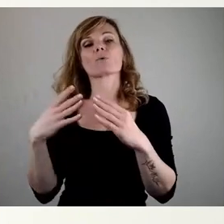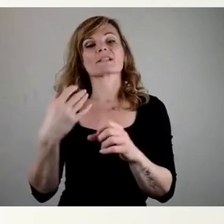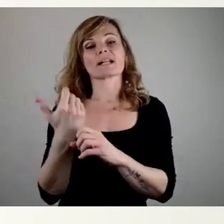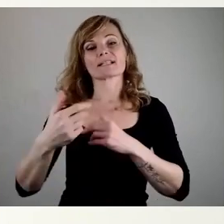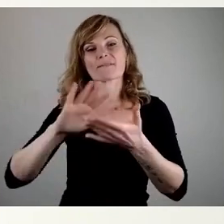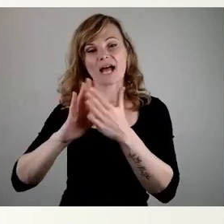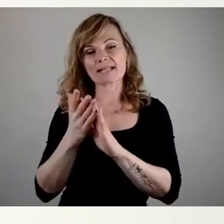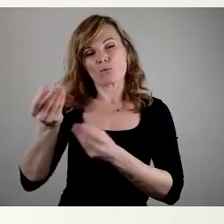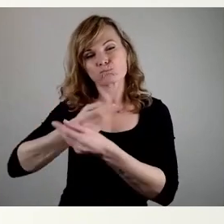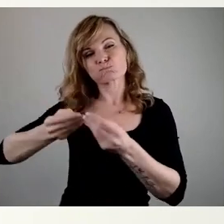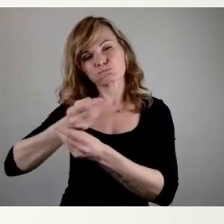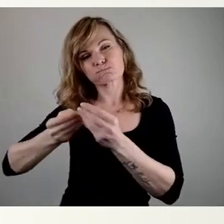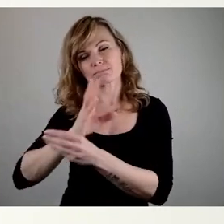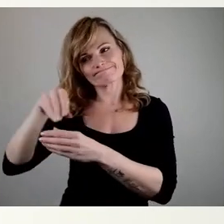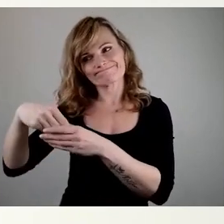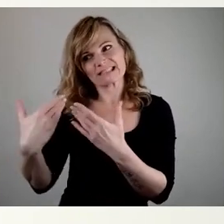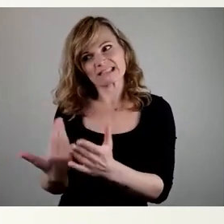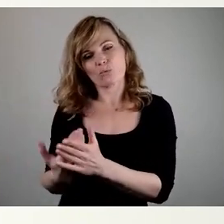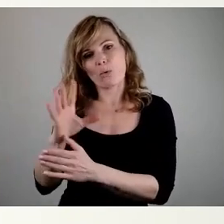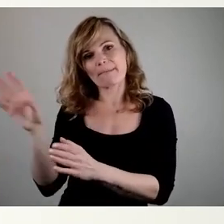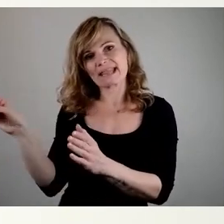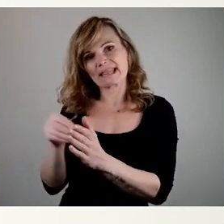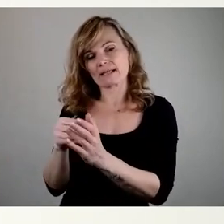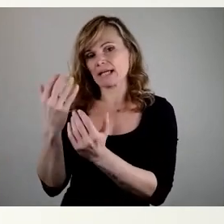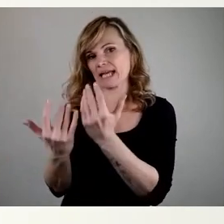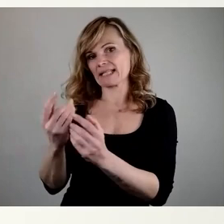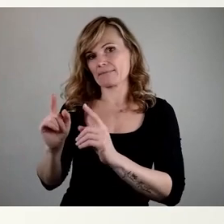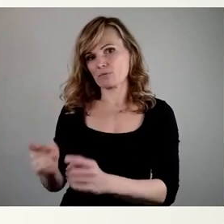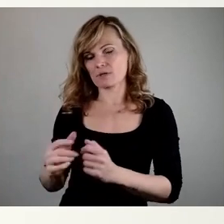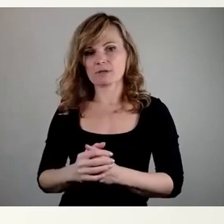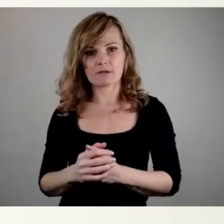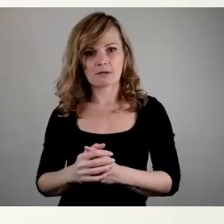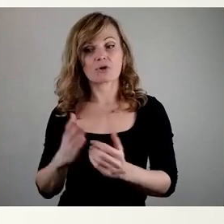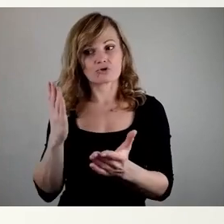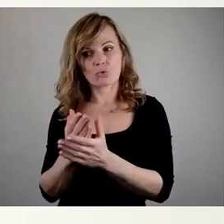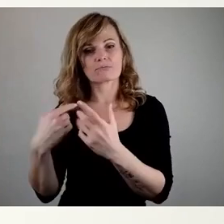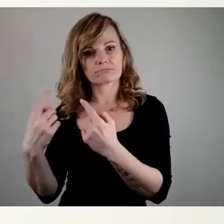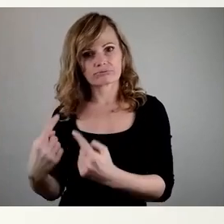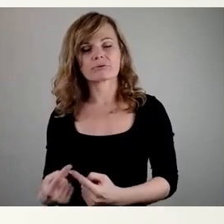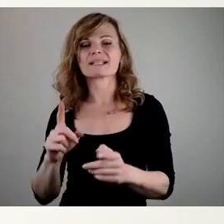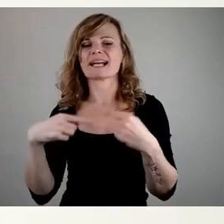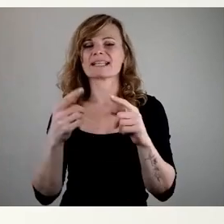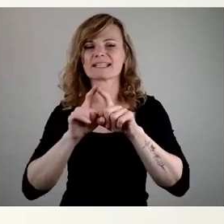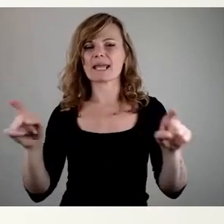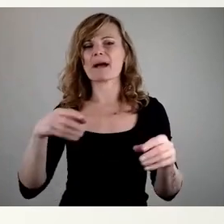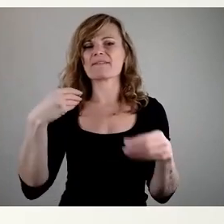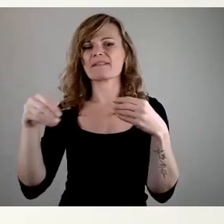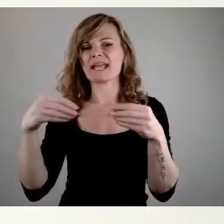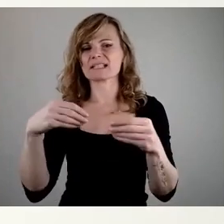Gesprächen. Und jetzt muss man sich überlegen, dann kommt das Thema Flexverträge, da kann ich jetzt schon mal ankündigen, dass die Vorlage den